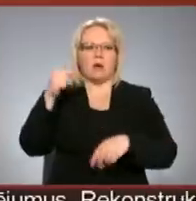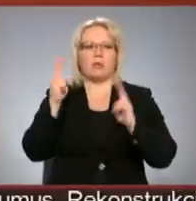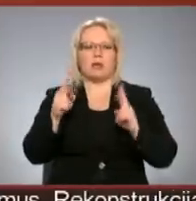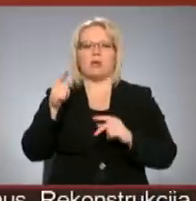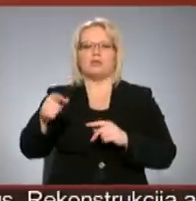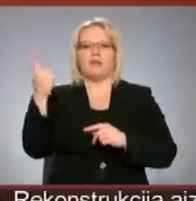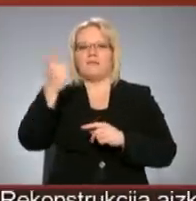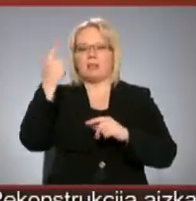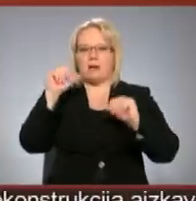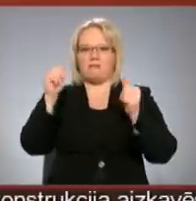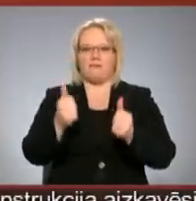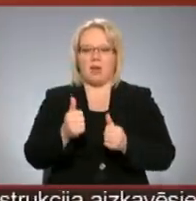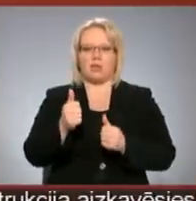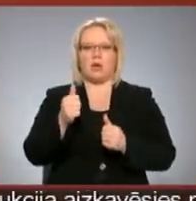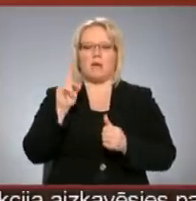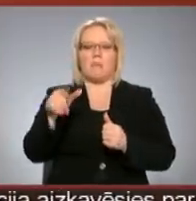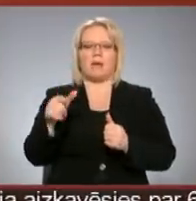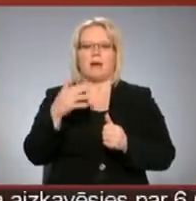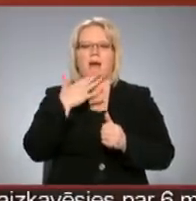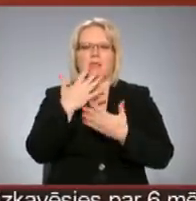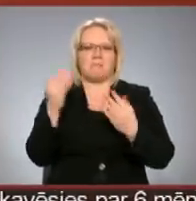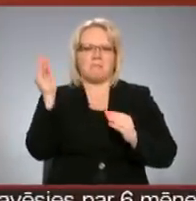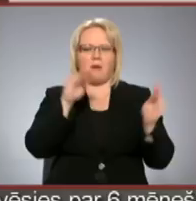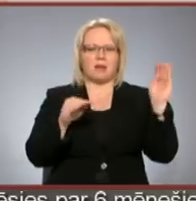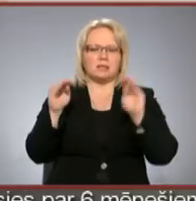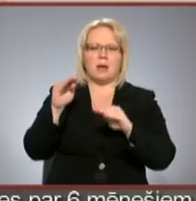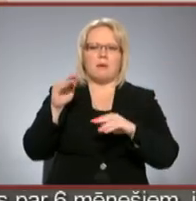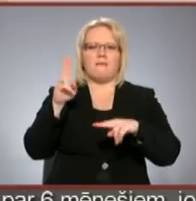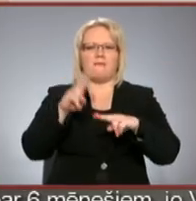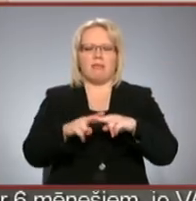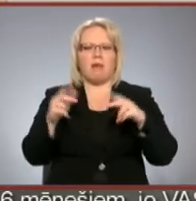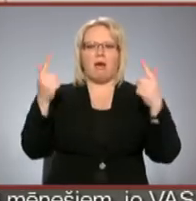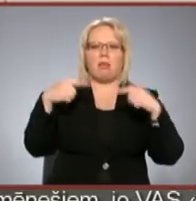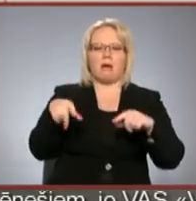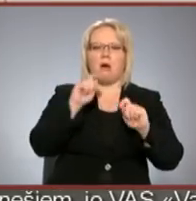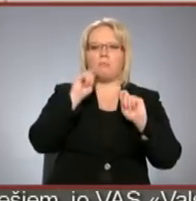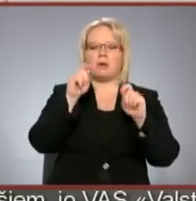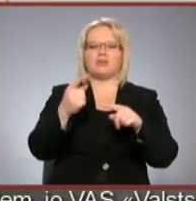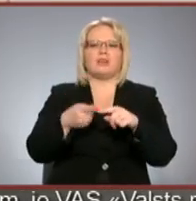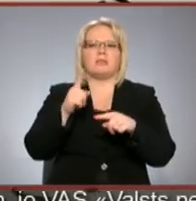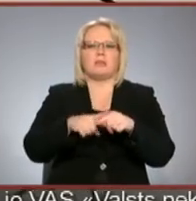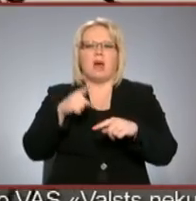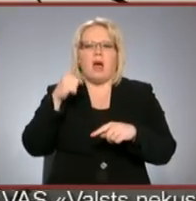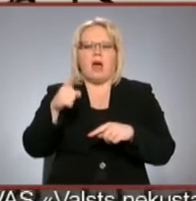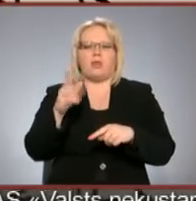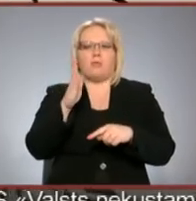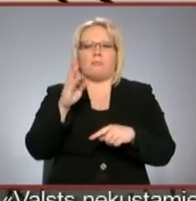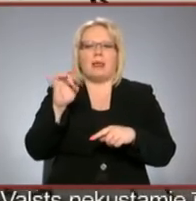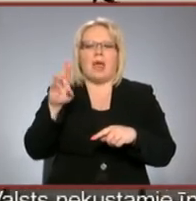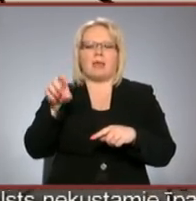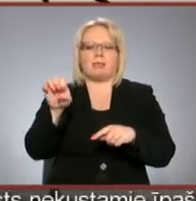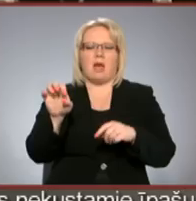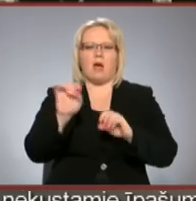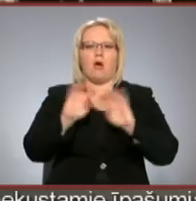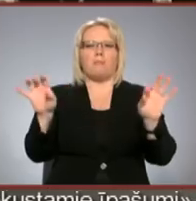filma ir veidota. Par Anetas Meletas animācijām, kuras ir vietā laikā un piešķertātu tiešām Bertolda Brehta tipa komentāru, kas